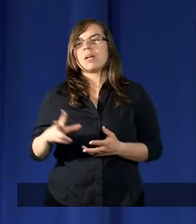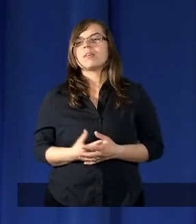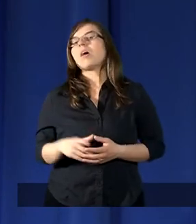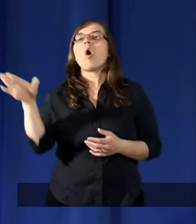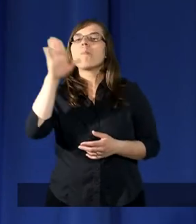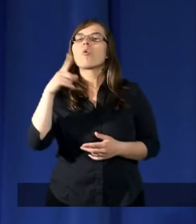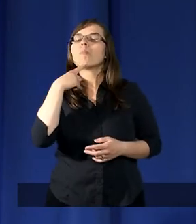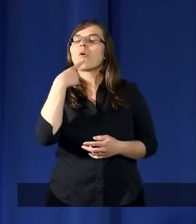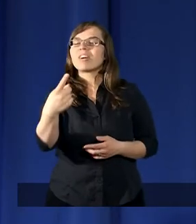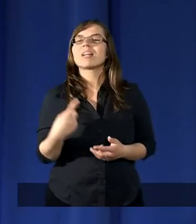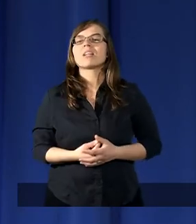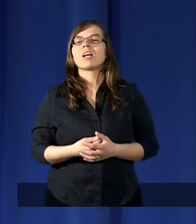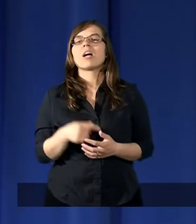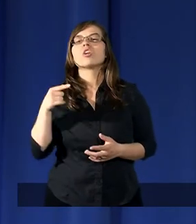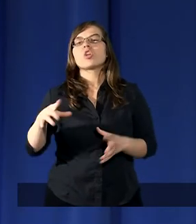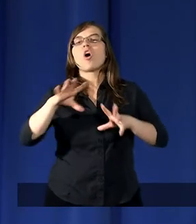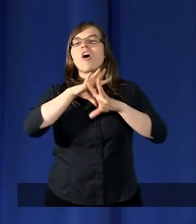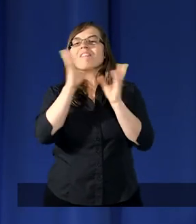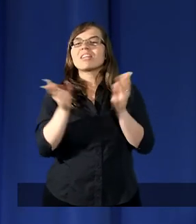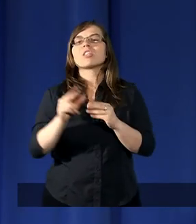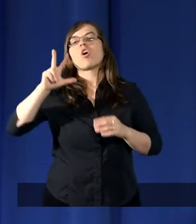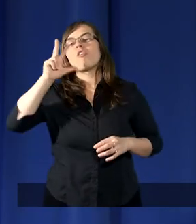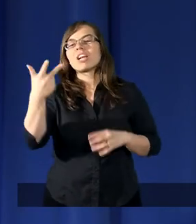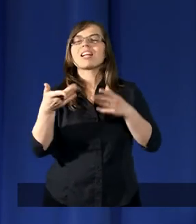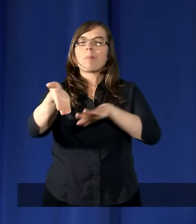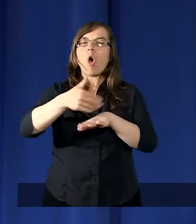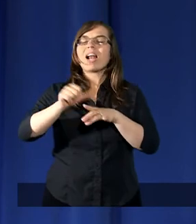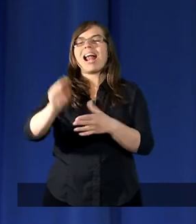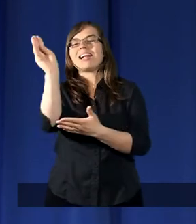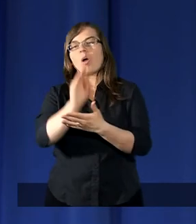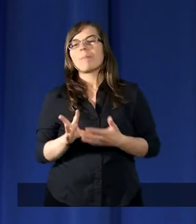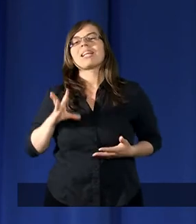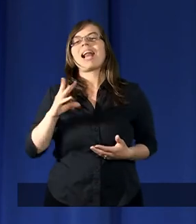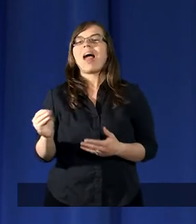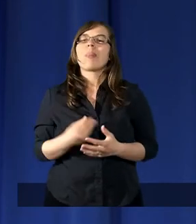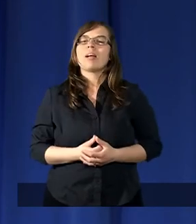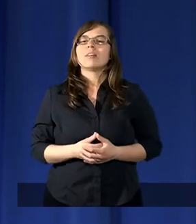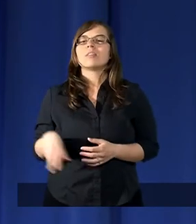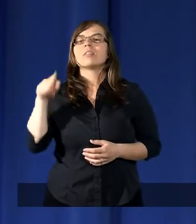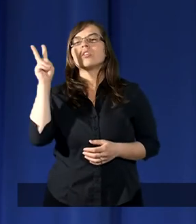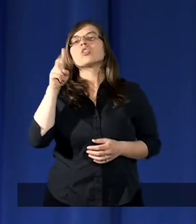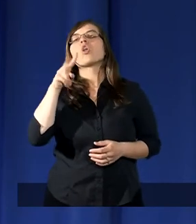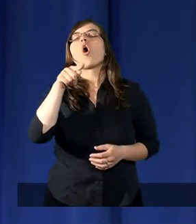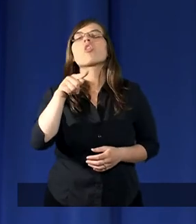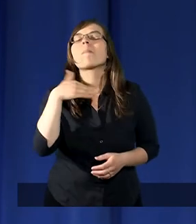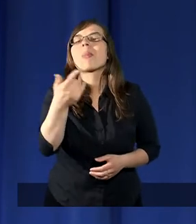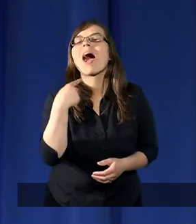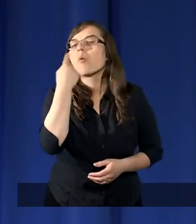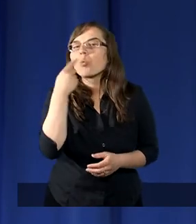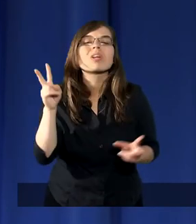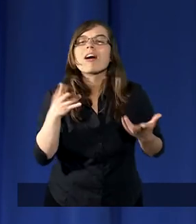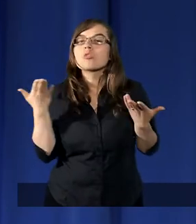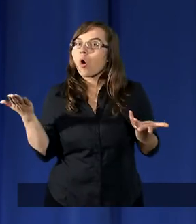A Bóg powiedział, to wszystko w trzecim rozdziale jest opisane. Kto tobie dał usta?